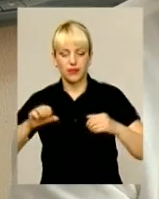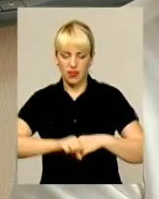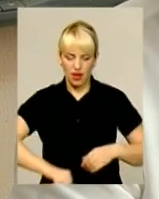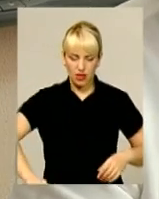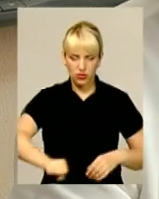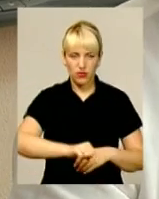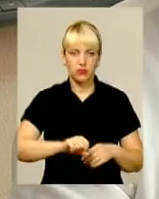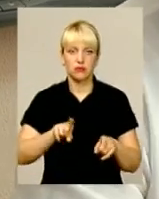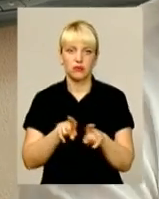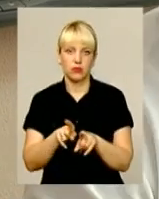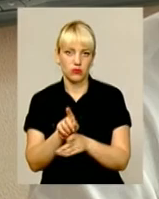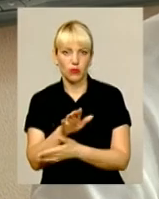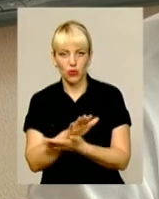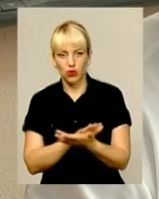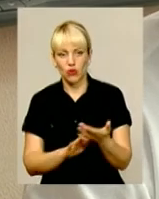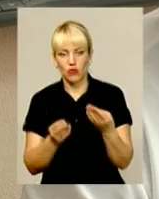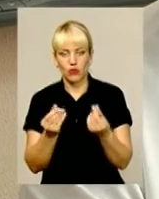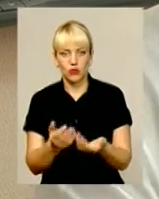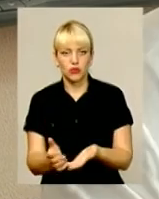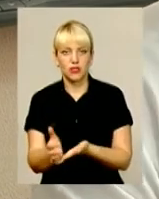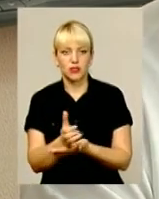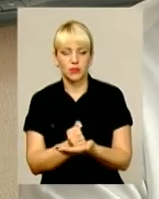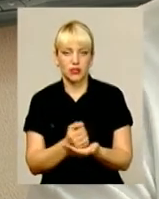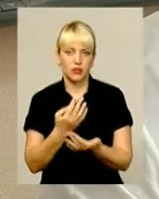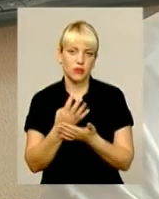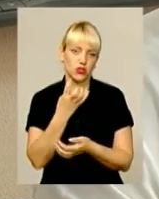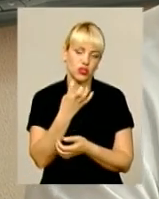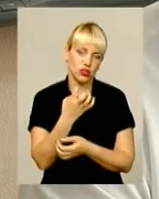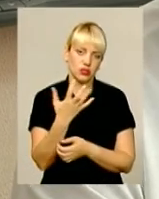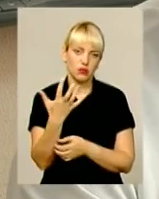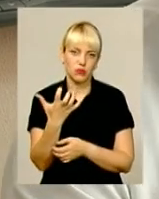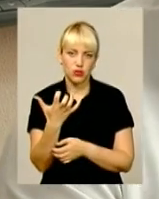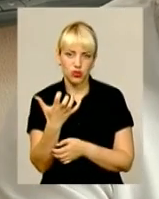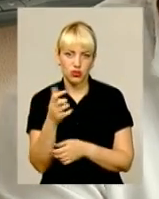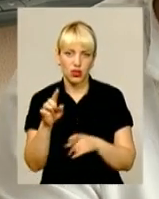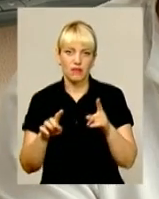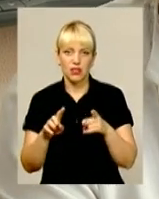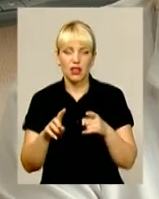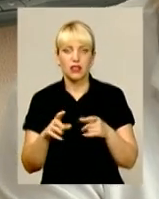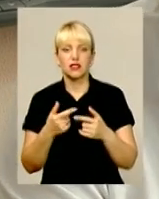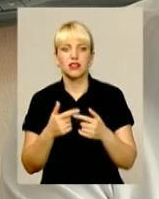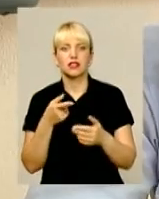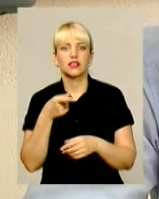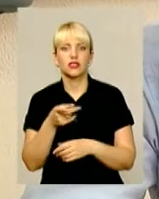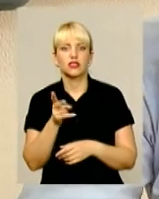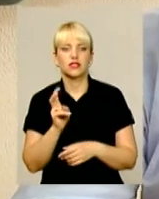асфальтування, кошти продовжують збирати. І кошти не малі. Від 400, від 500, а в деяких випадках від 1200